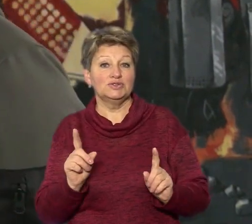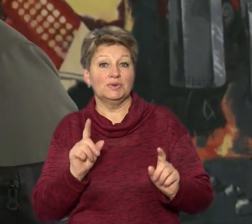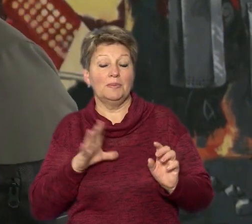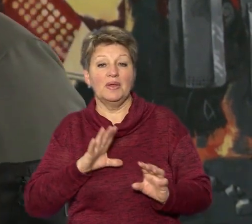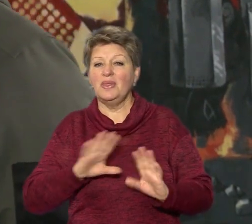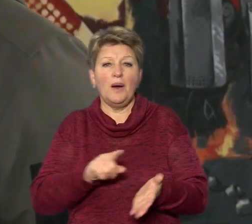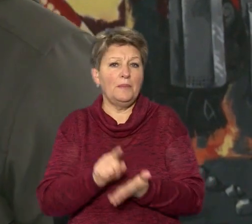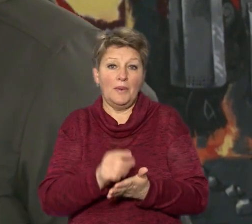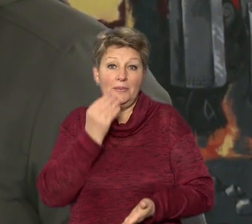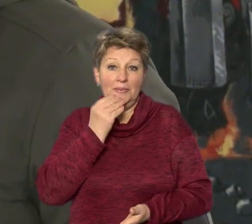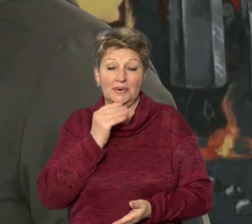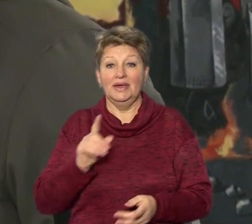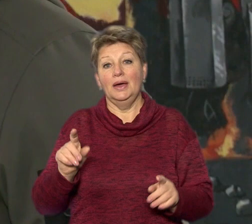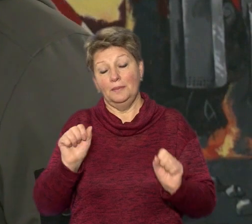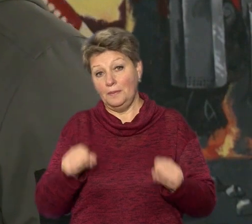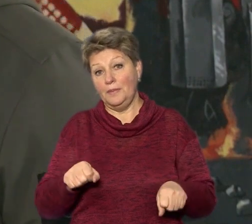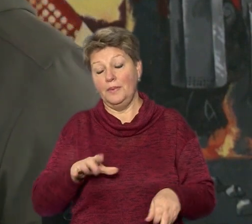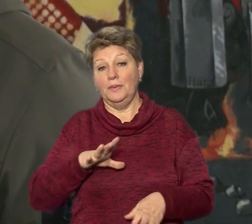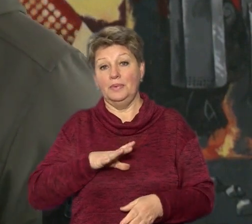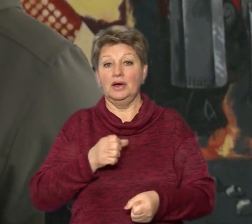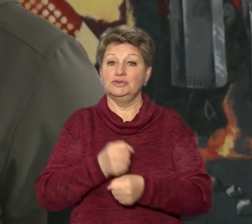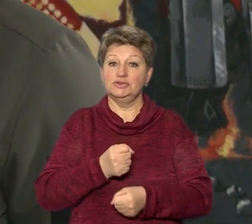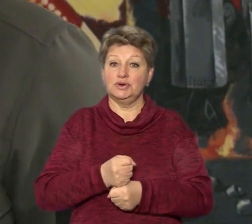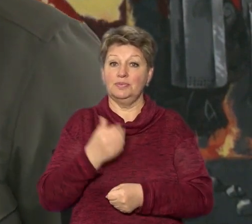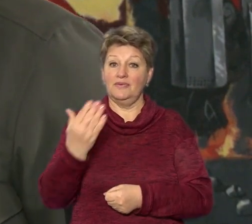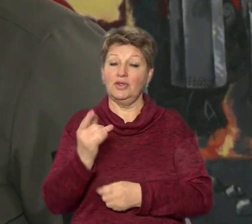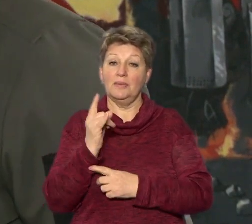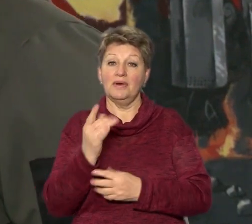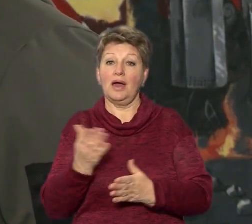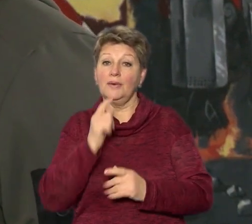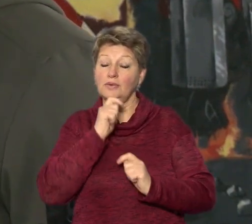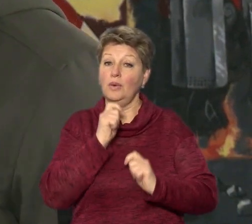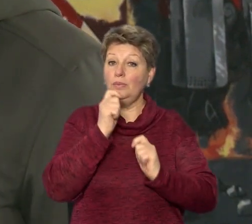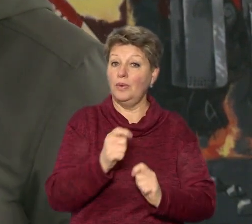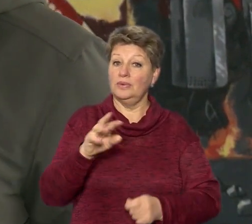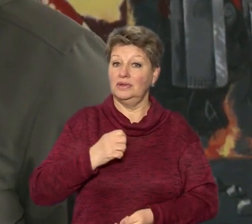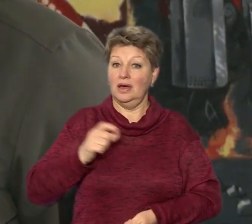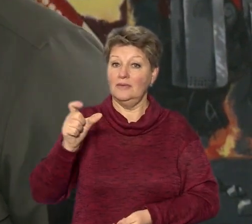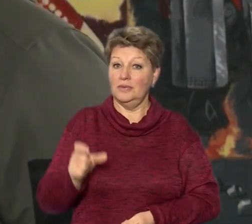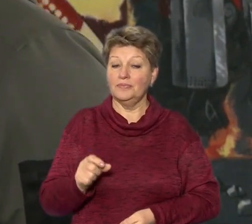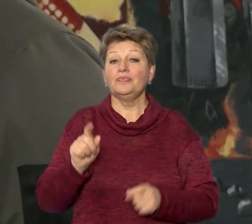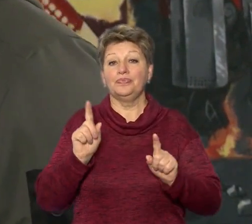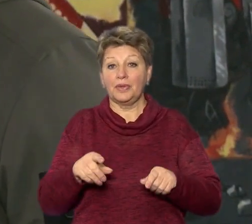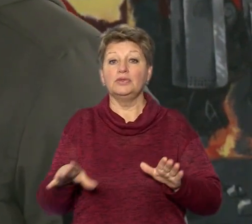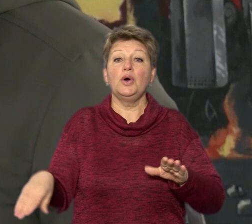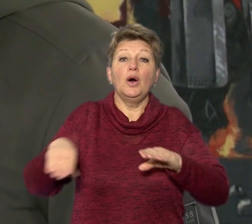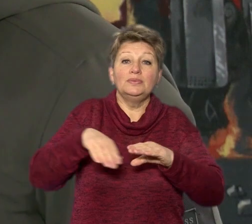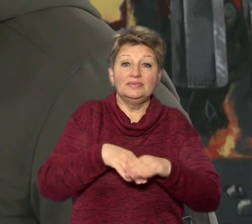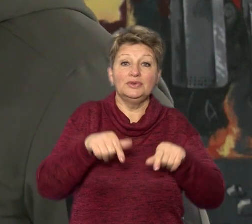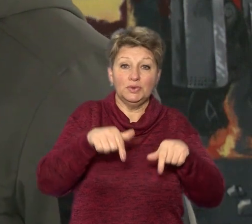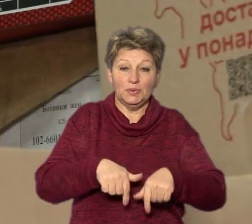бути продукти. Наприклад, щось там зробила вона, її дитина, якийсь там подарунок для війни. Також кладуть туди, це дуже